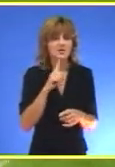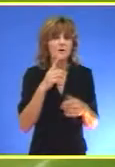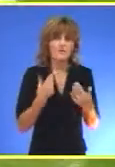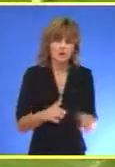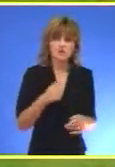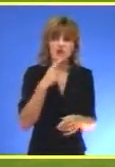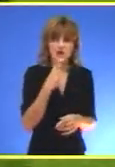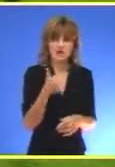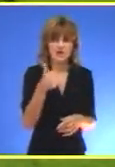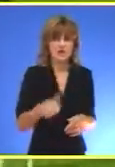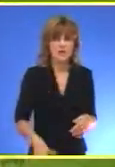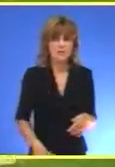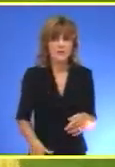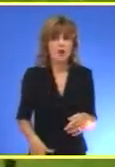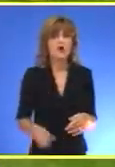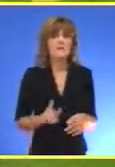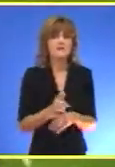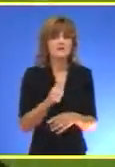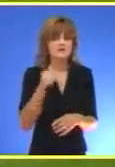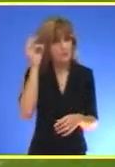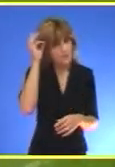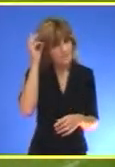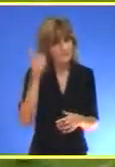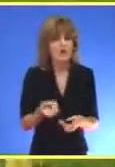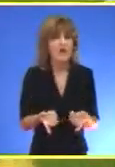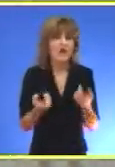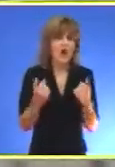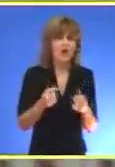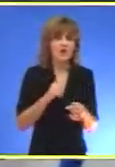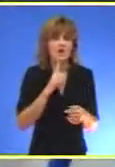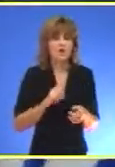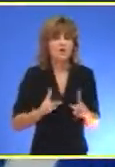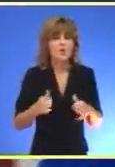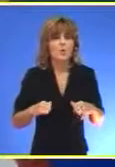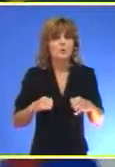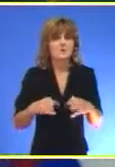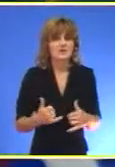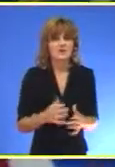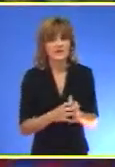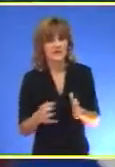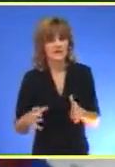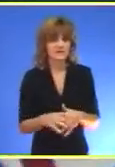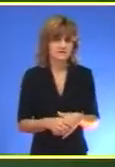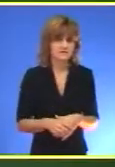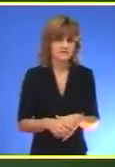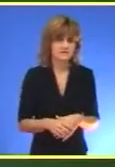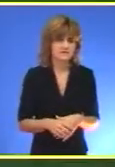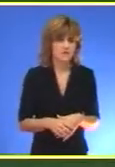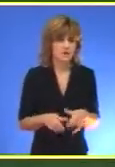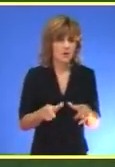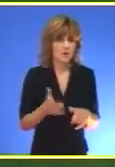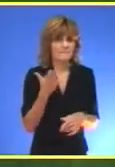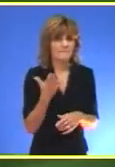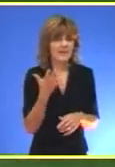reći Jednom nogom je na svetskom prvenstvu u Nemačkoj Ali i rezultatska uzbuđenja tek predstoje U